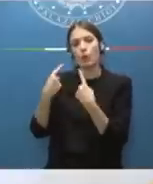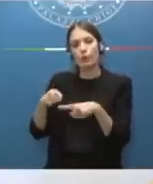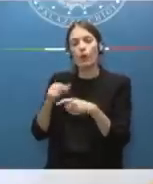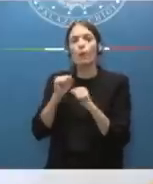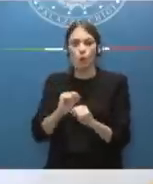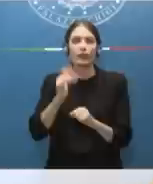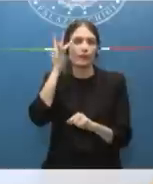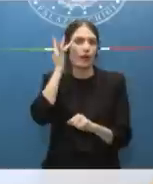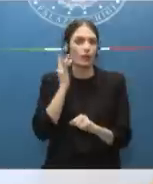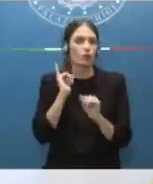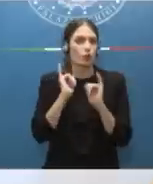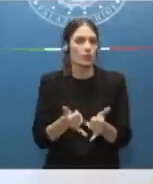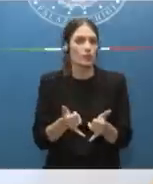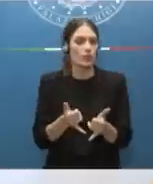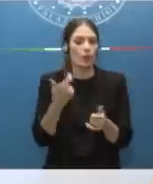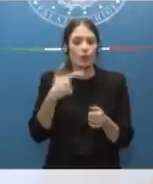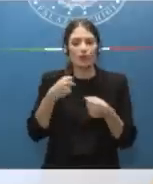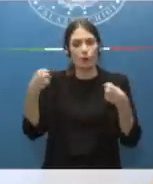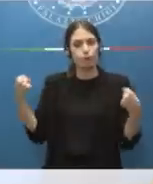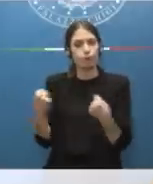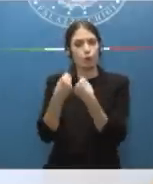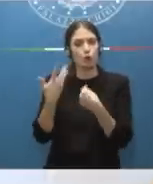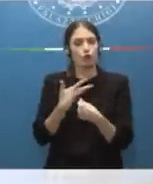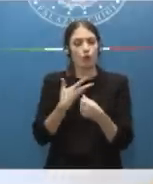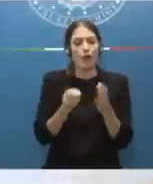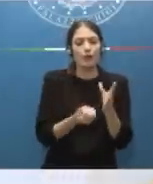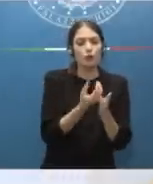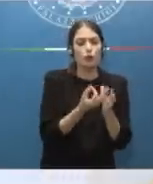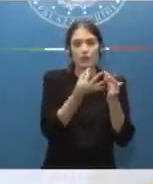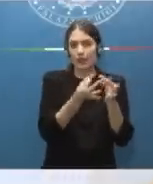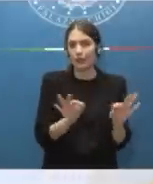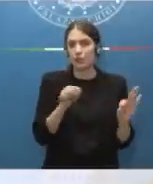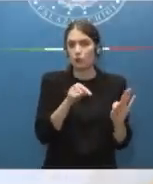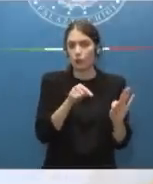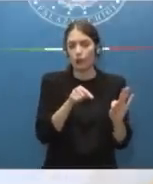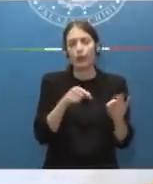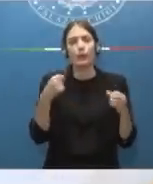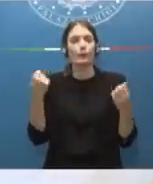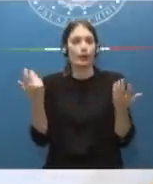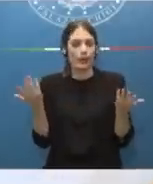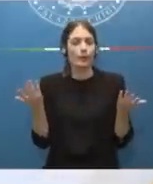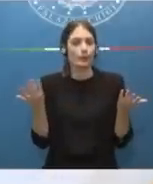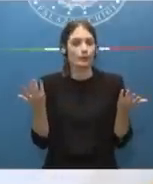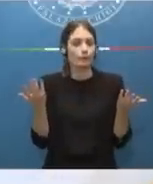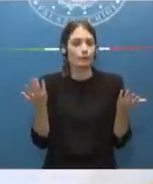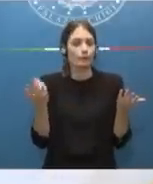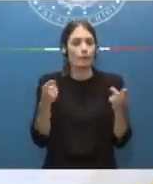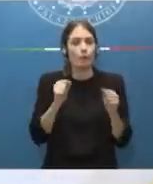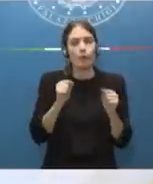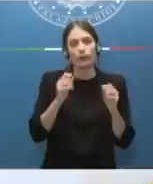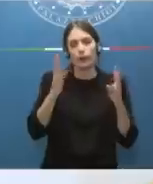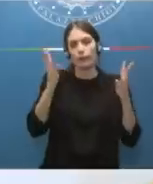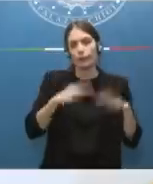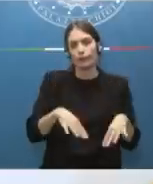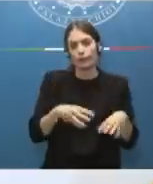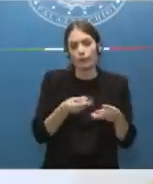per la incompatibilità con le risorse disponibili ci si sciogliesse, per così dire, in